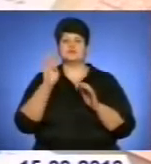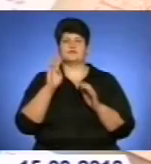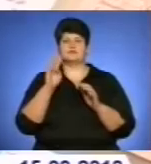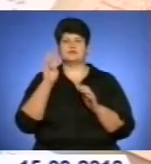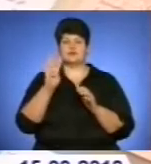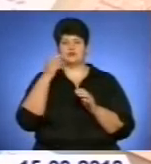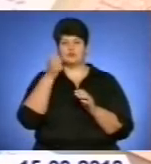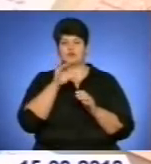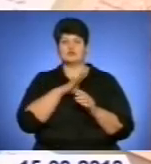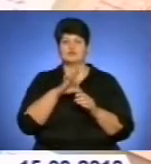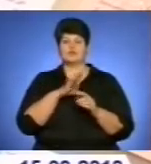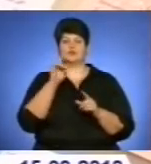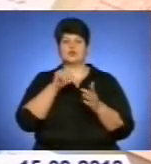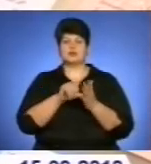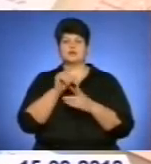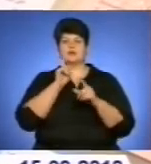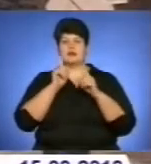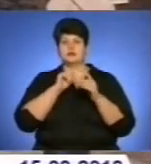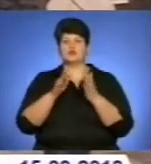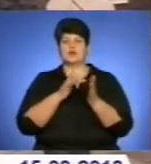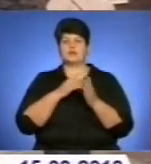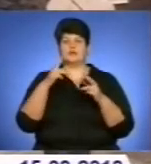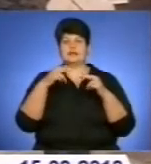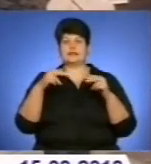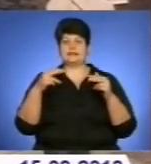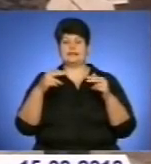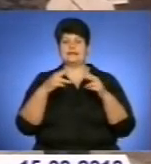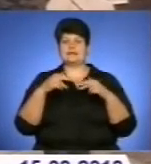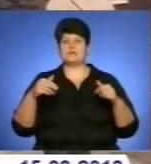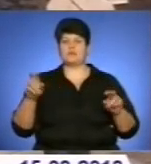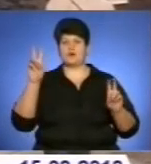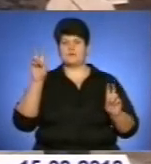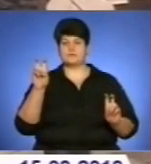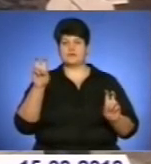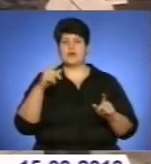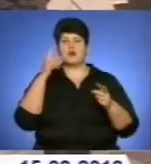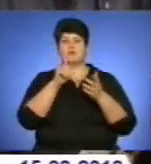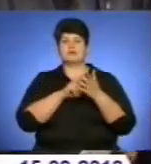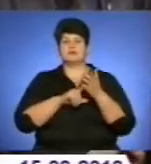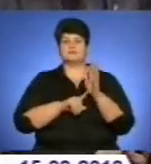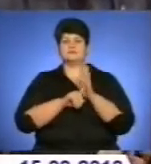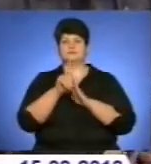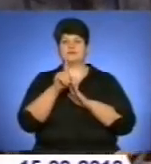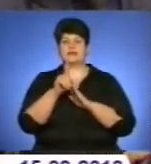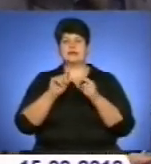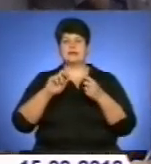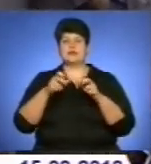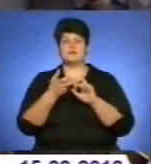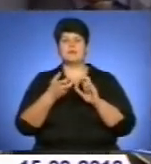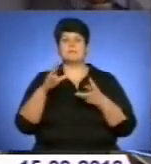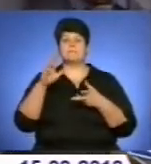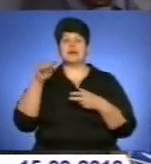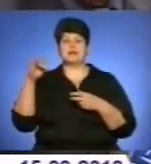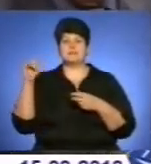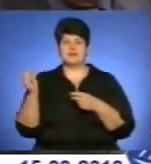«Зірка». Був нагороджений путівкою в табір «Молода гвардія» як кращий і юний кореспондент і художник. У